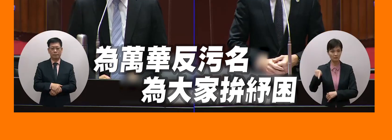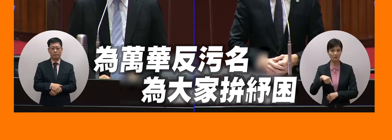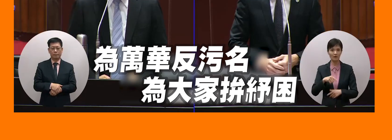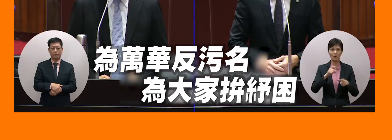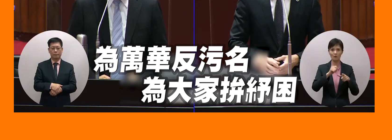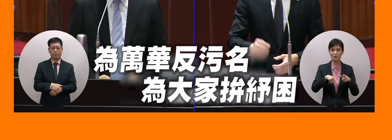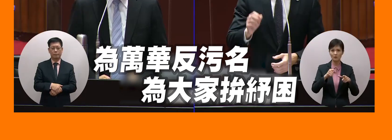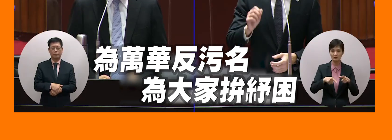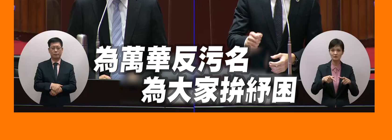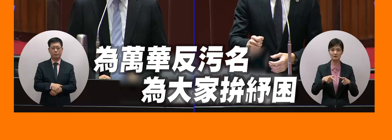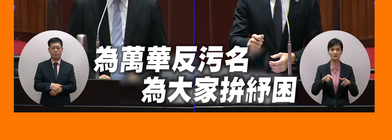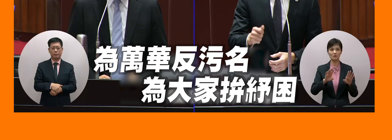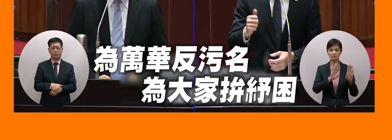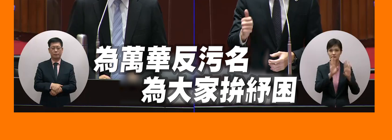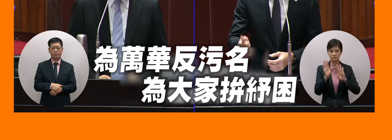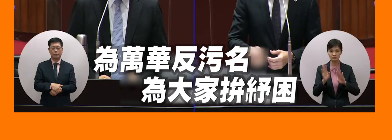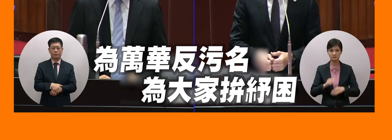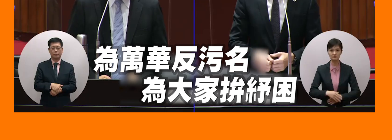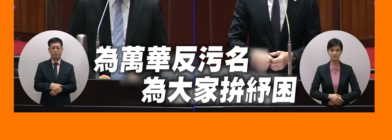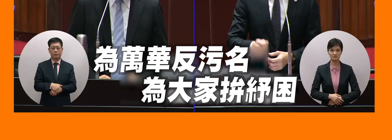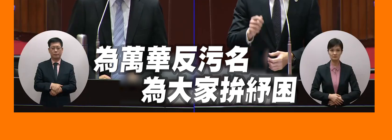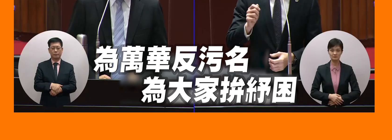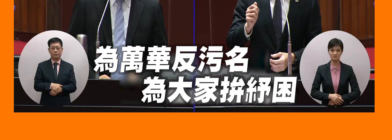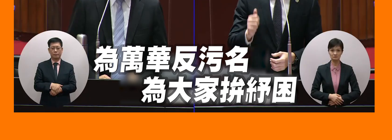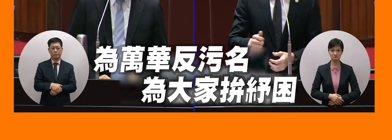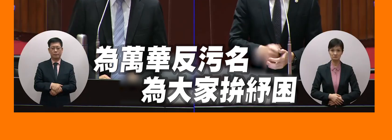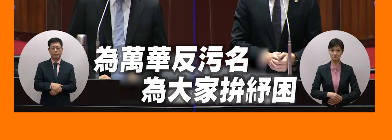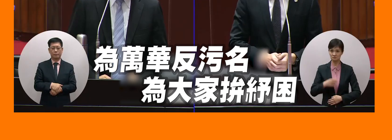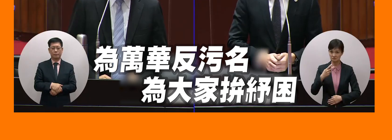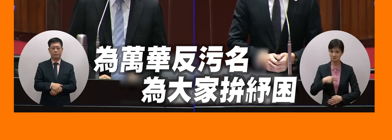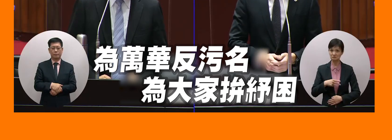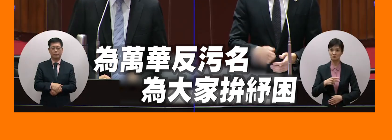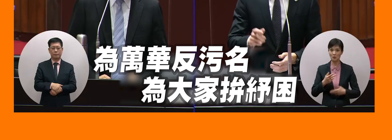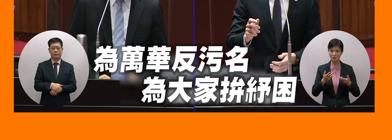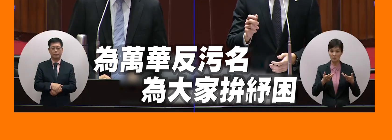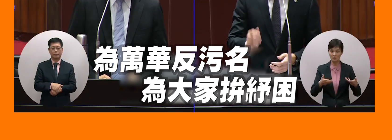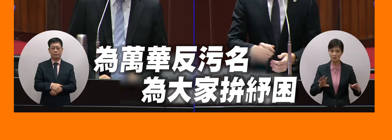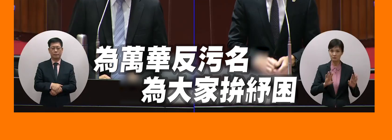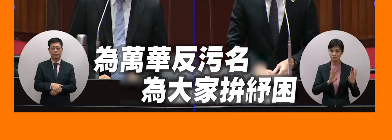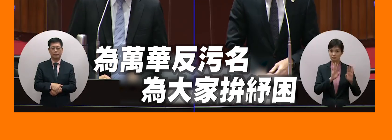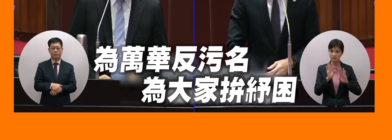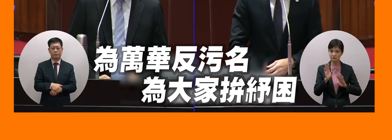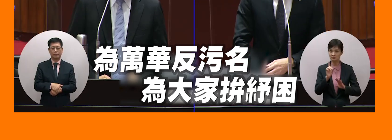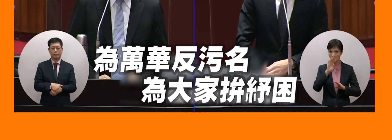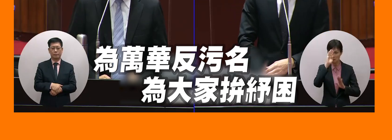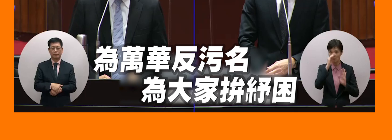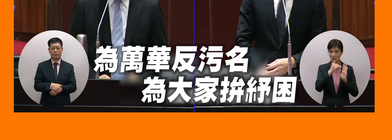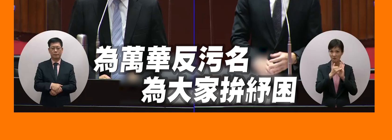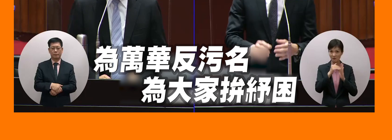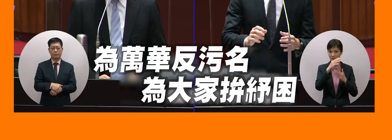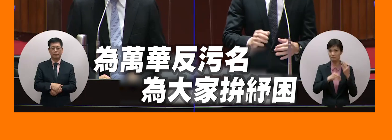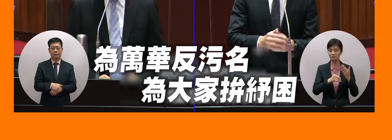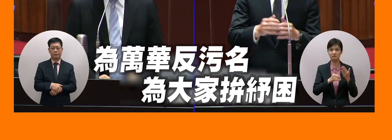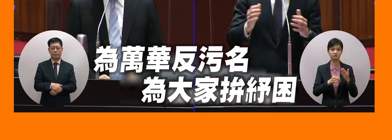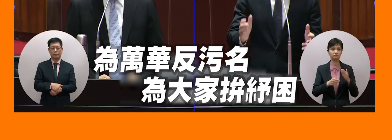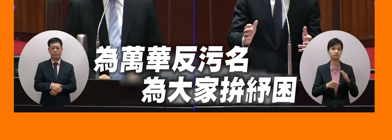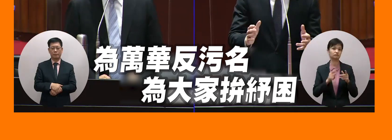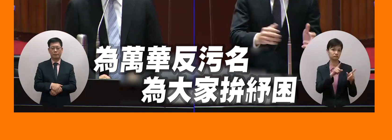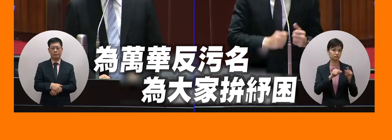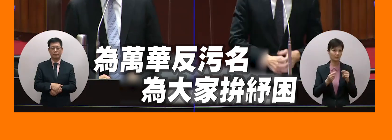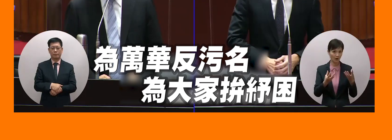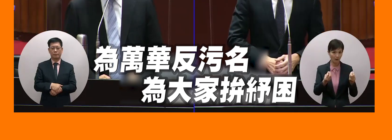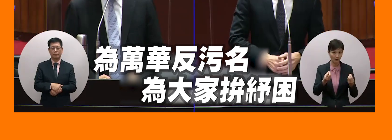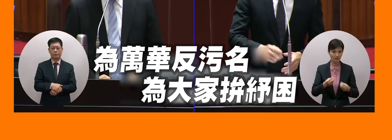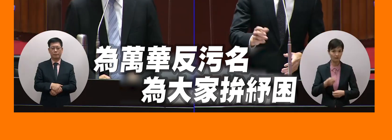司的行為除了其實以外有很多是違反我們的風雅的資源譬如說甚